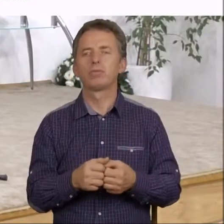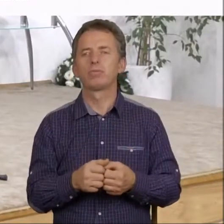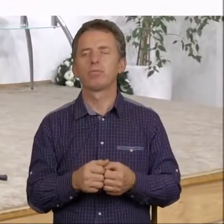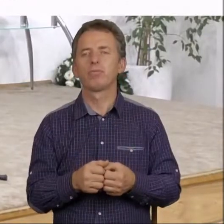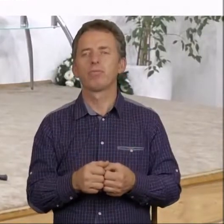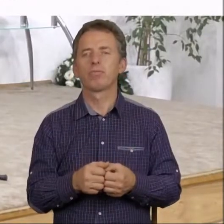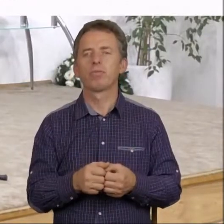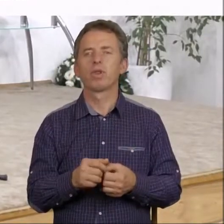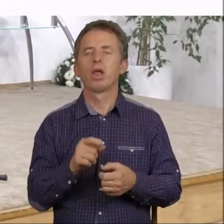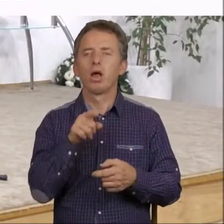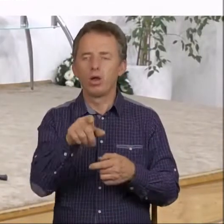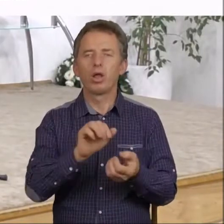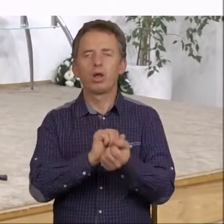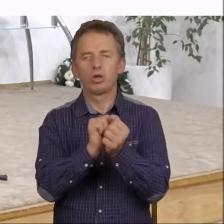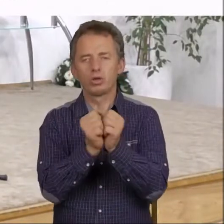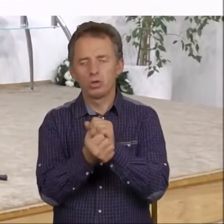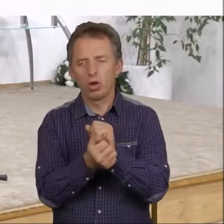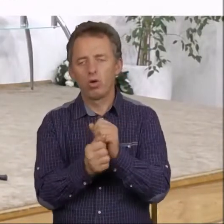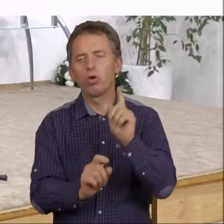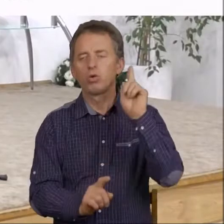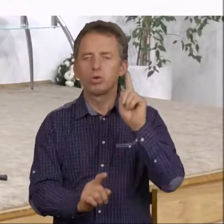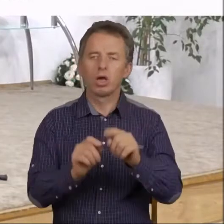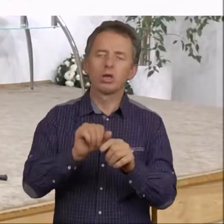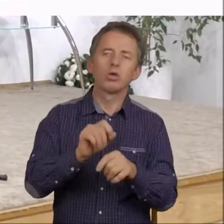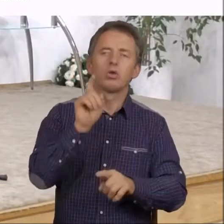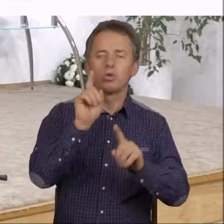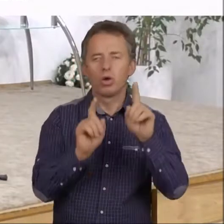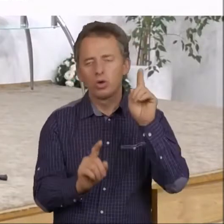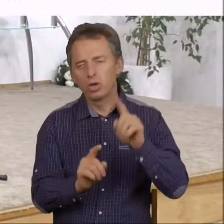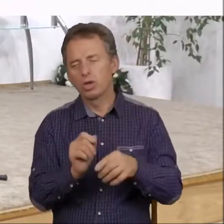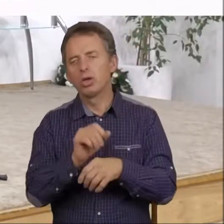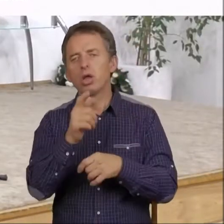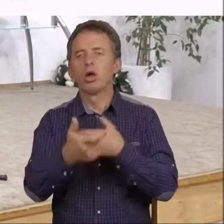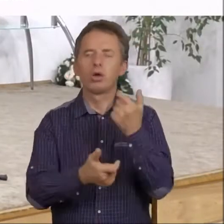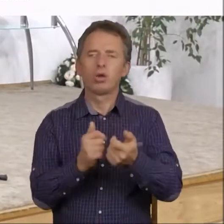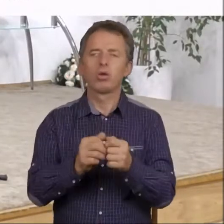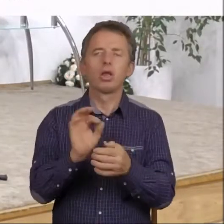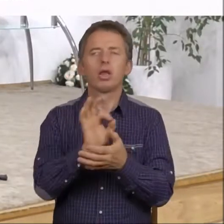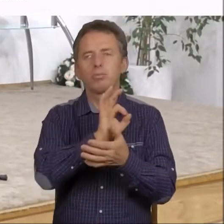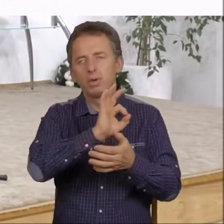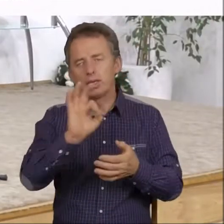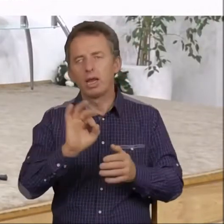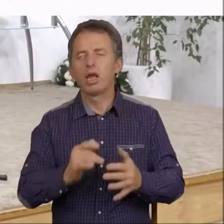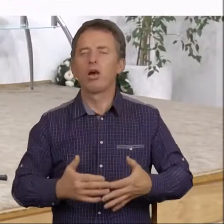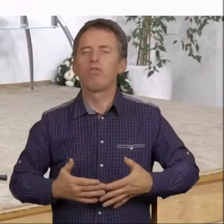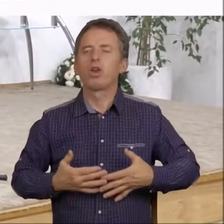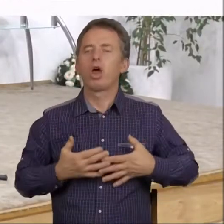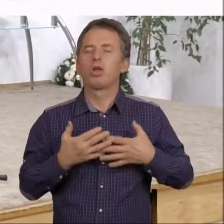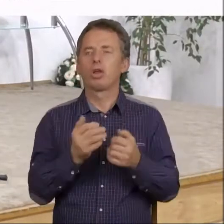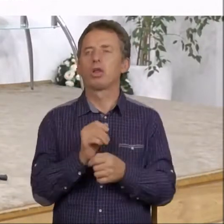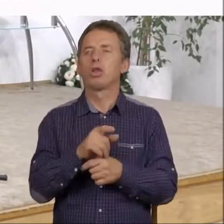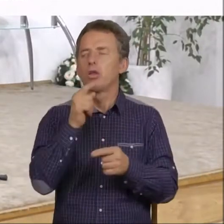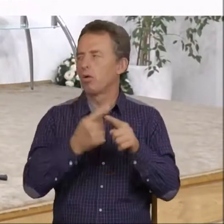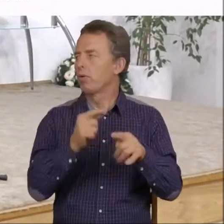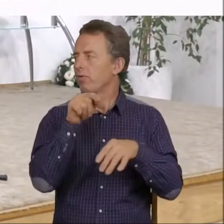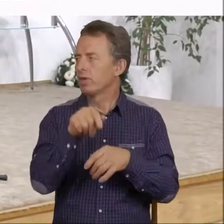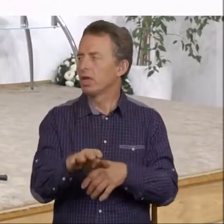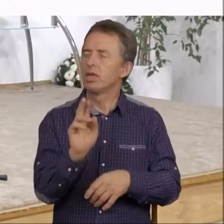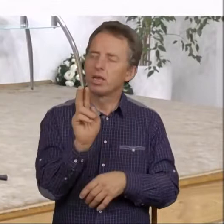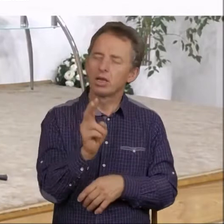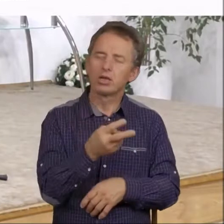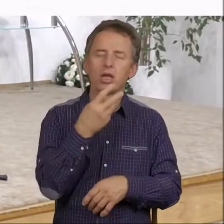One są od czasu do czasu, aczkolwiek w tej chwili może nie robią na nas specjalnego wrażenia, ponieważ dopiero wtedy, kiedy